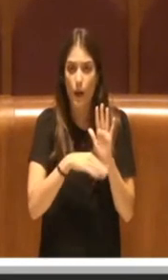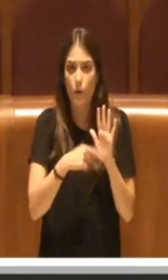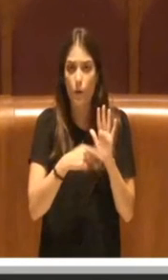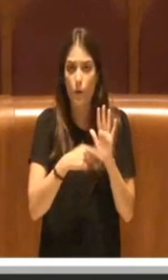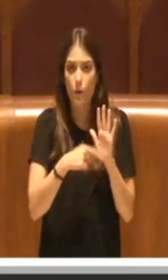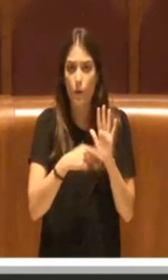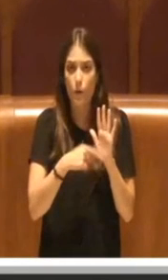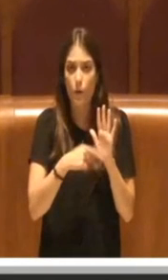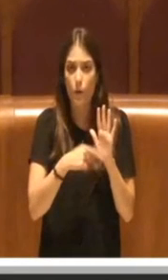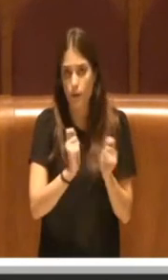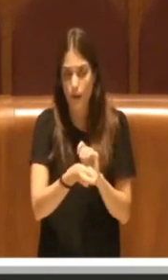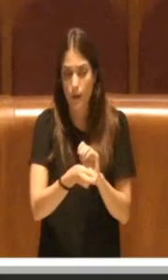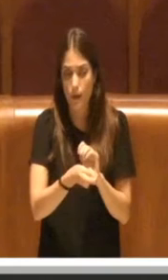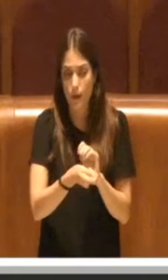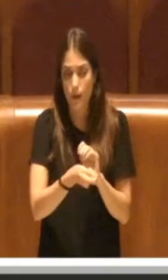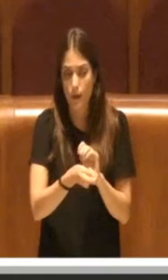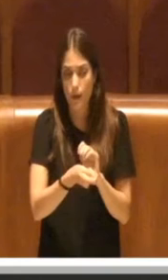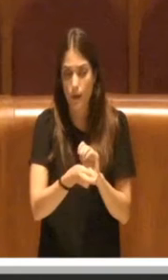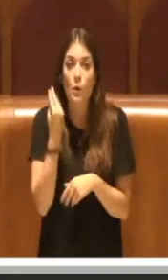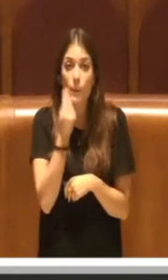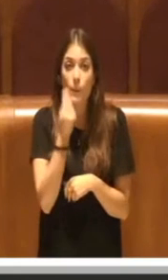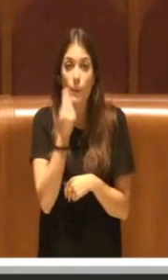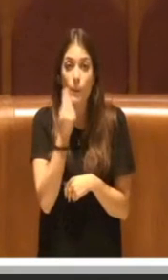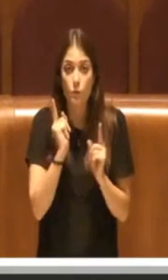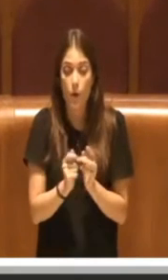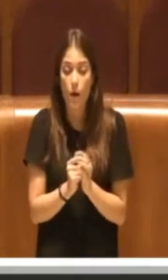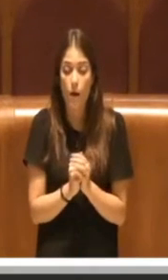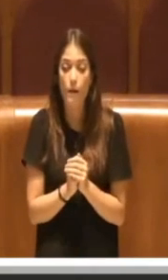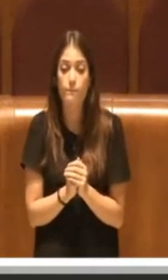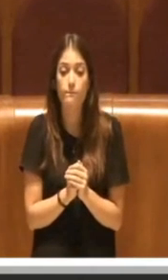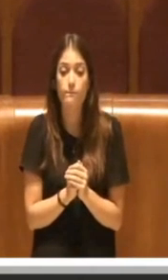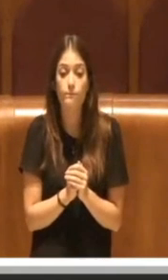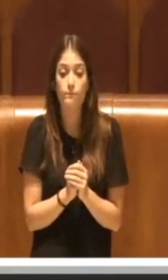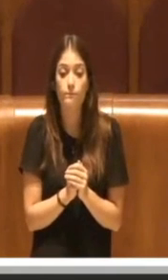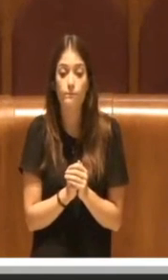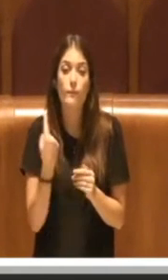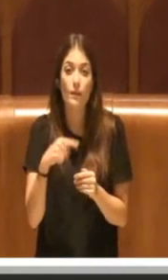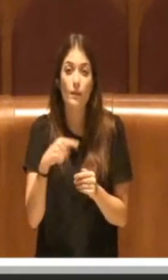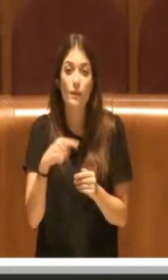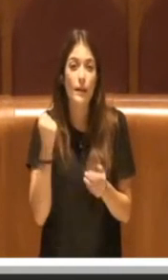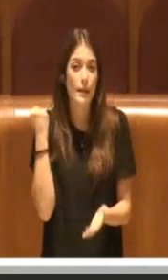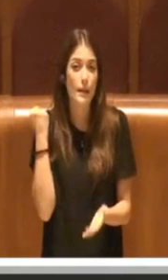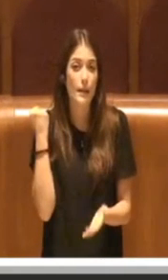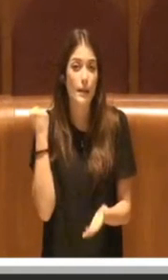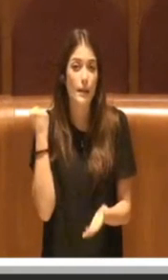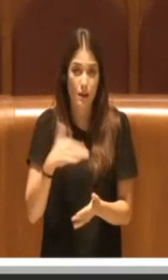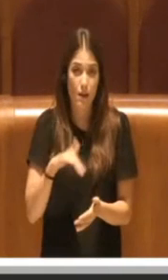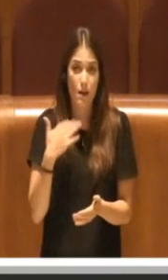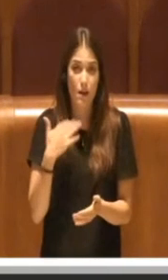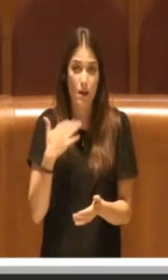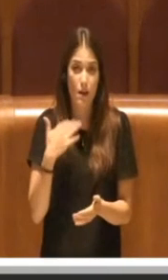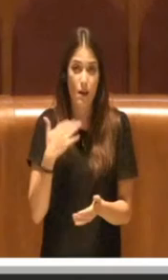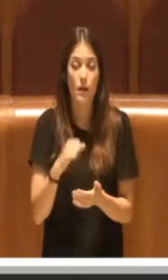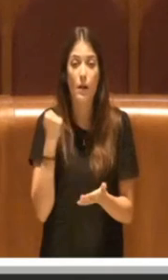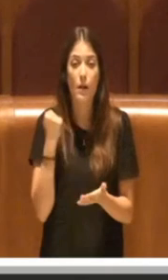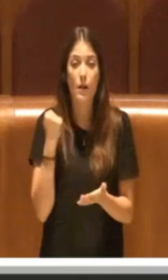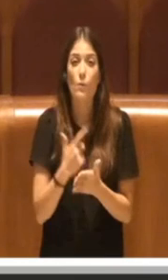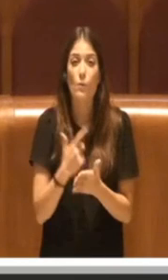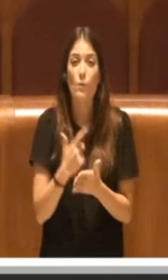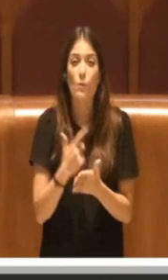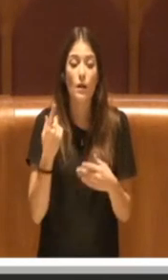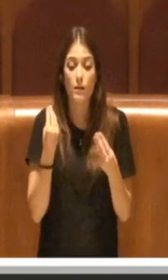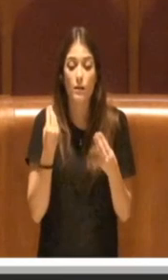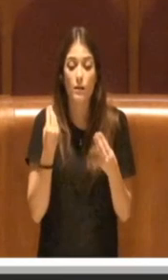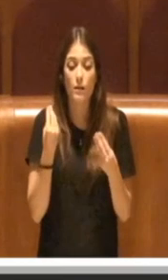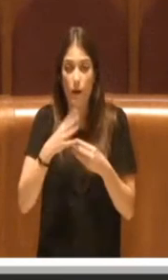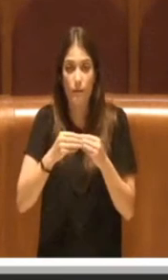Io penso che sia molto, molto importante. Molto importante quello che cerchiamo di